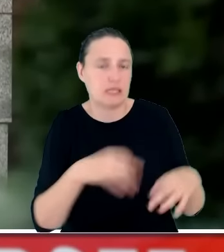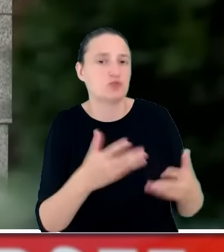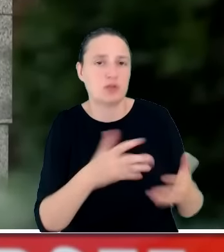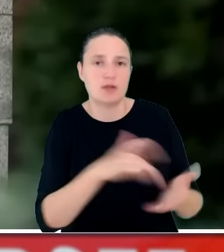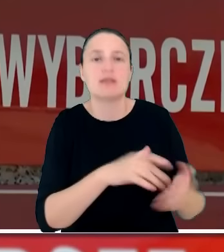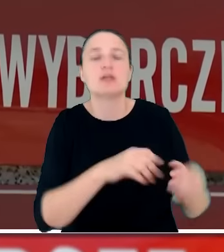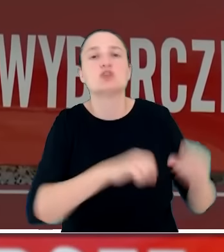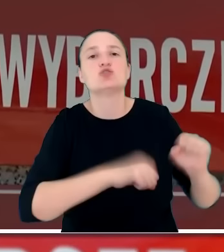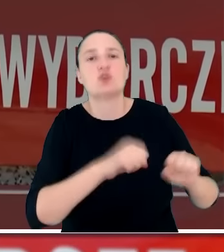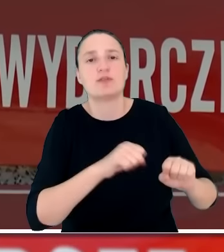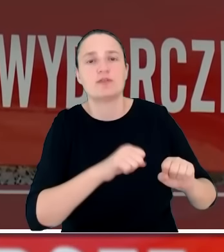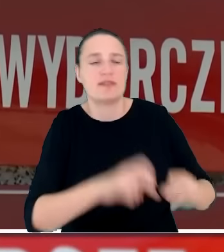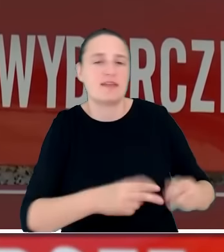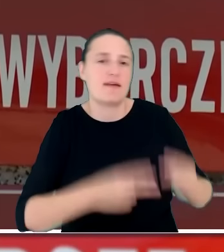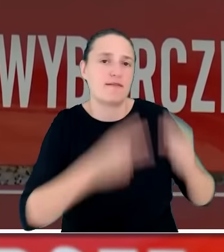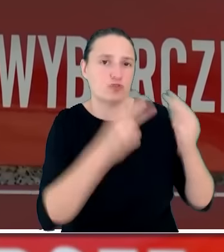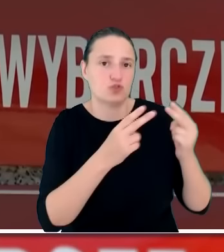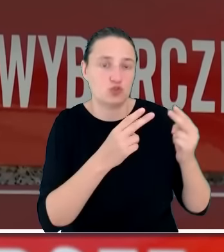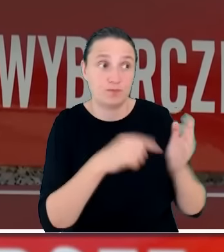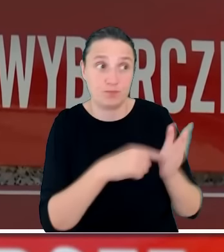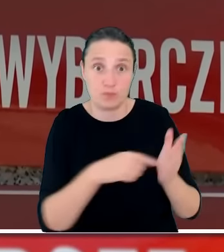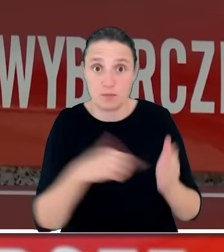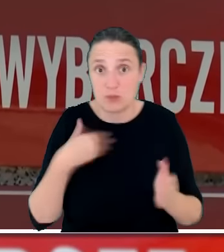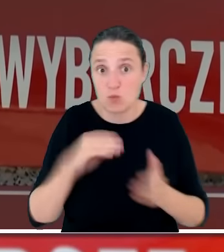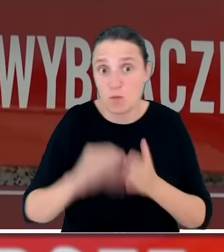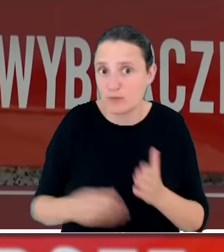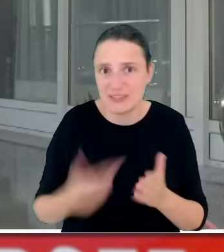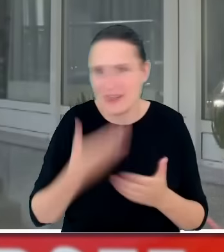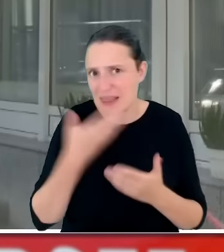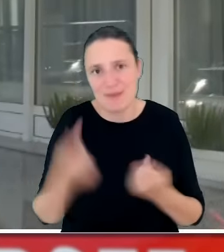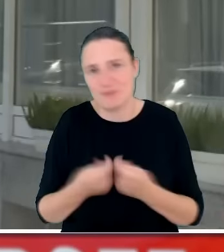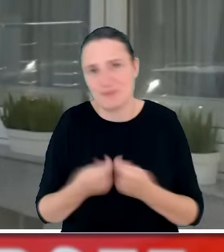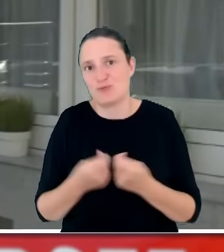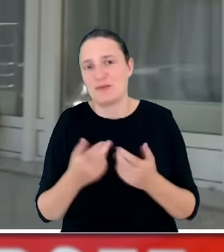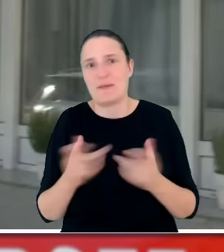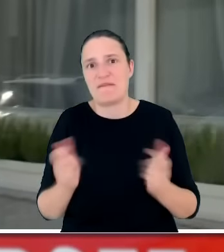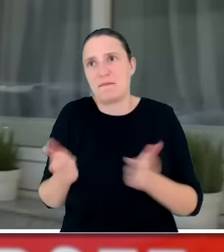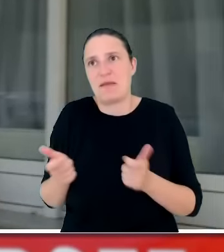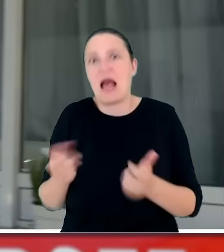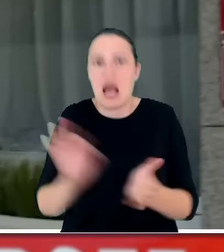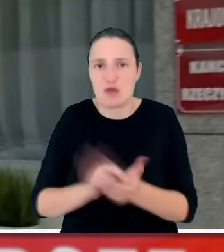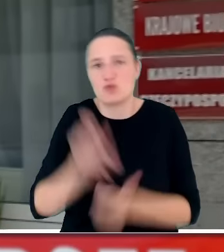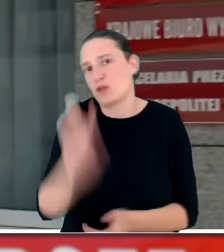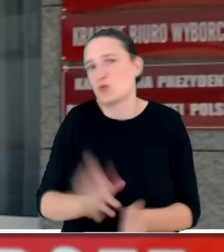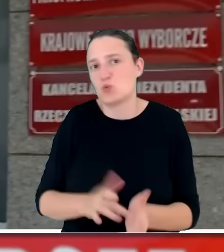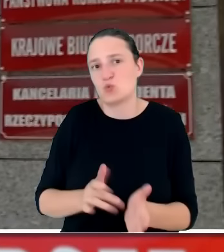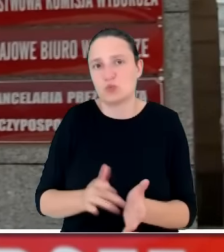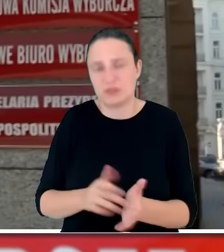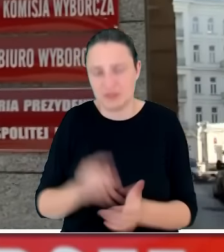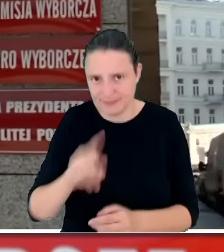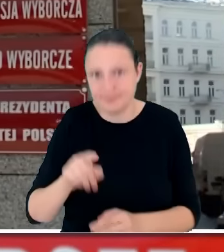temat. I proszę państwa, tutaj nie ma żadnej przypadkowości, że Donald Tusk podpisał, kontrasygnował tę decyzję